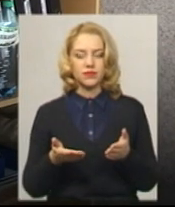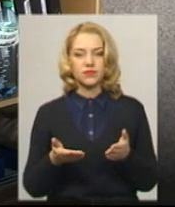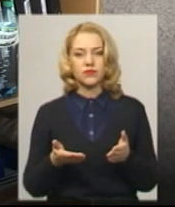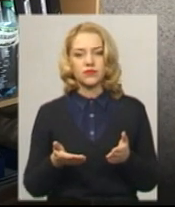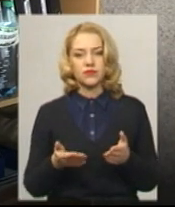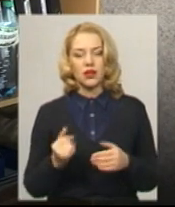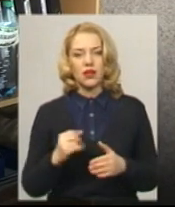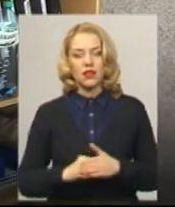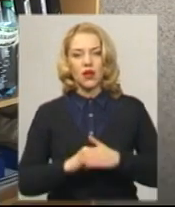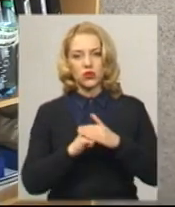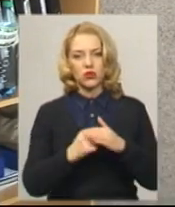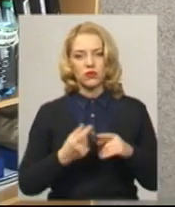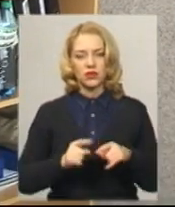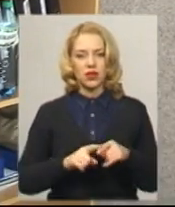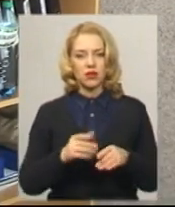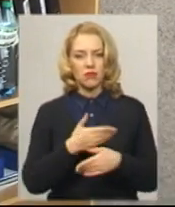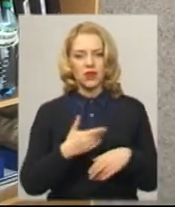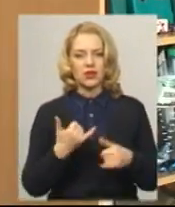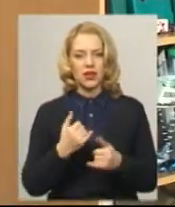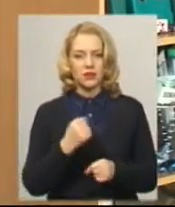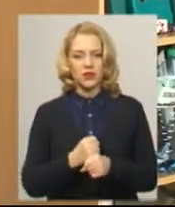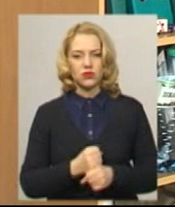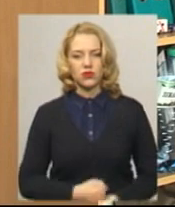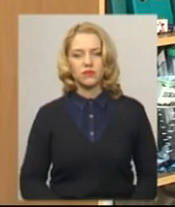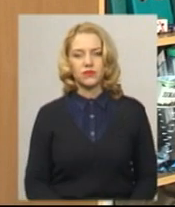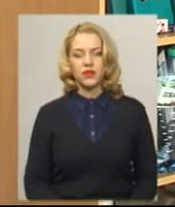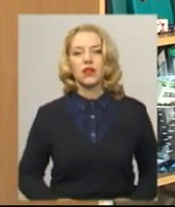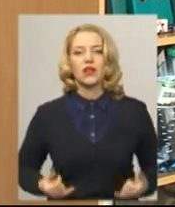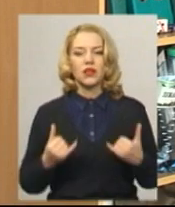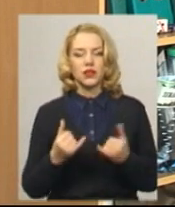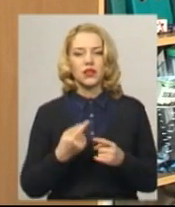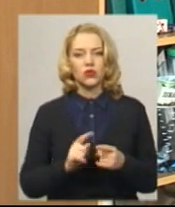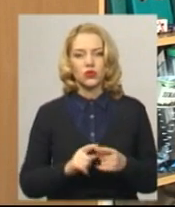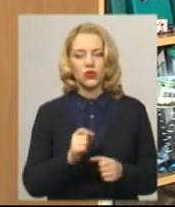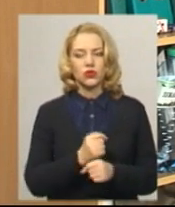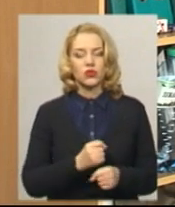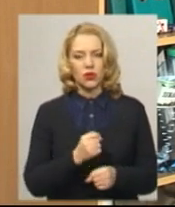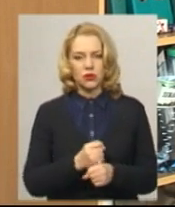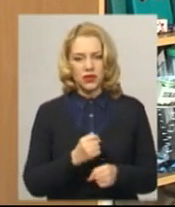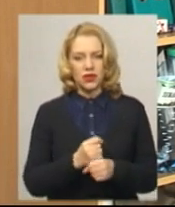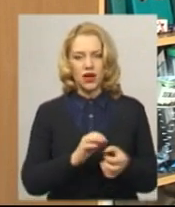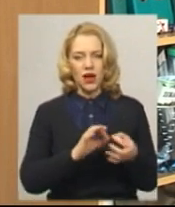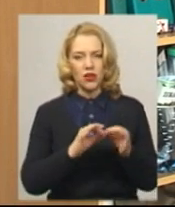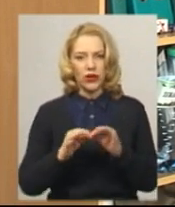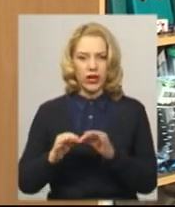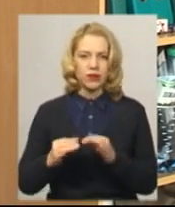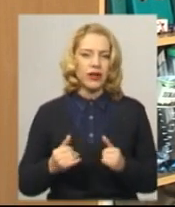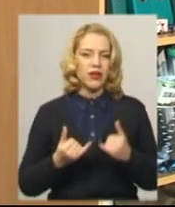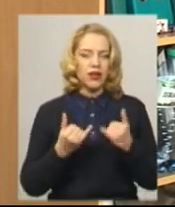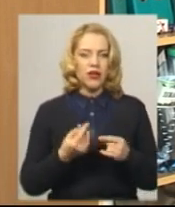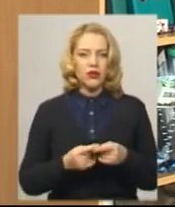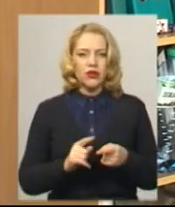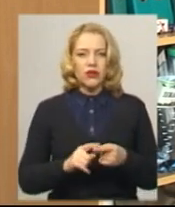на основі них ми і працюємо зараз. Для того розроблені алгоритми, для того